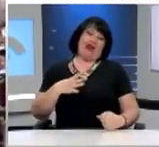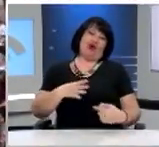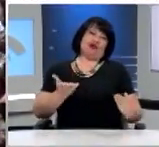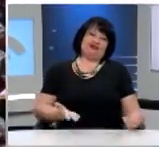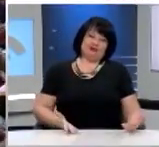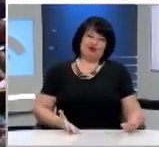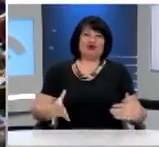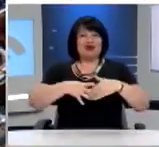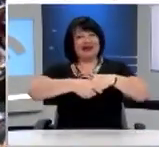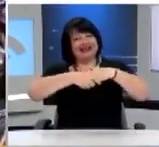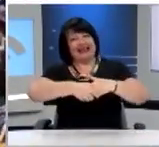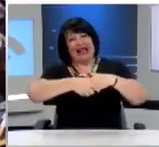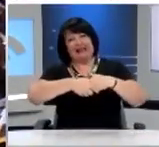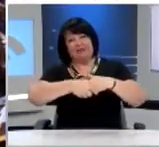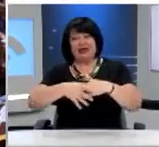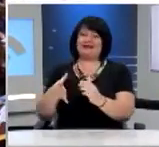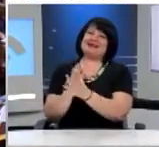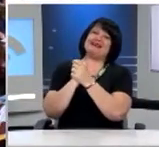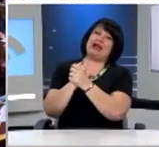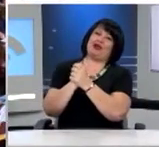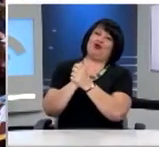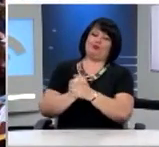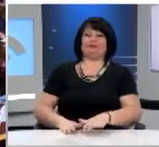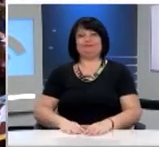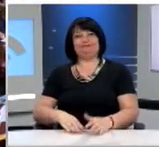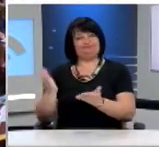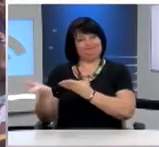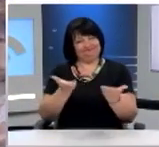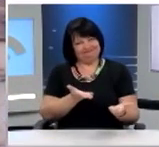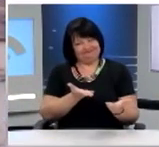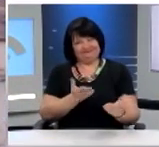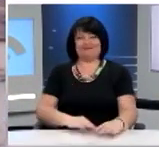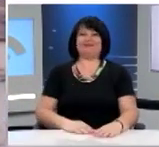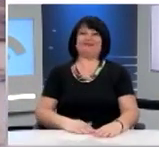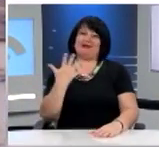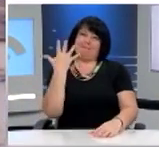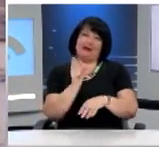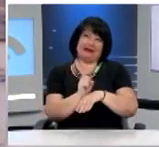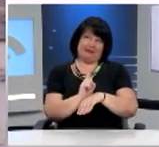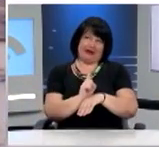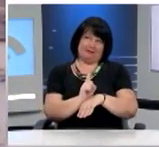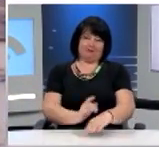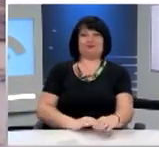Κράταμε να σε κρατώ. Τον καλό να έρθεις στο βήμα για το πεντά λεπτό του.